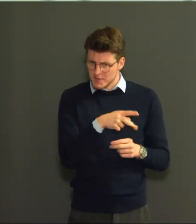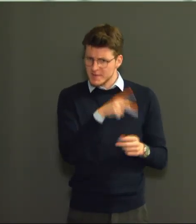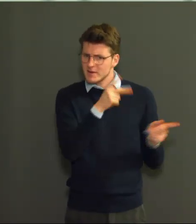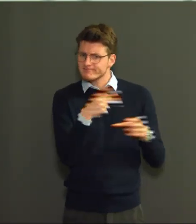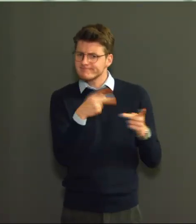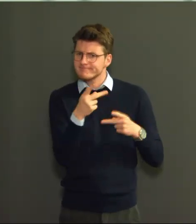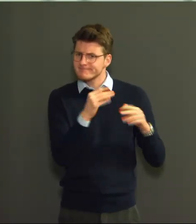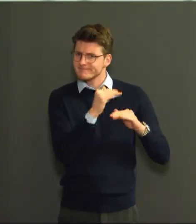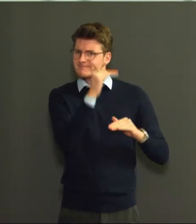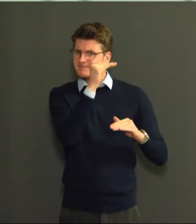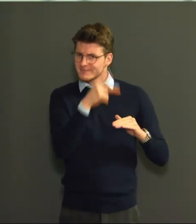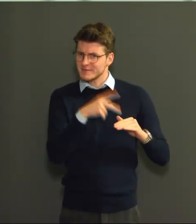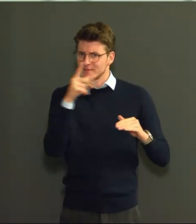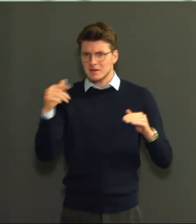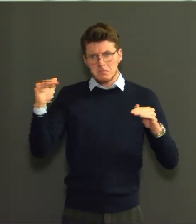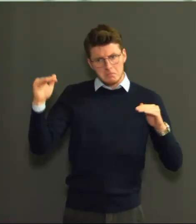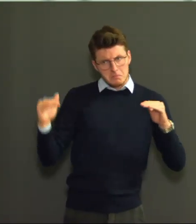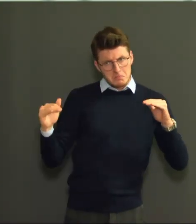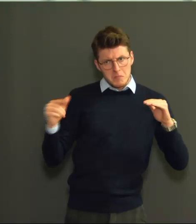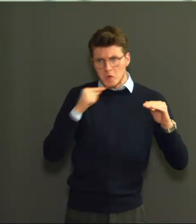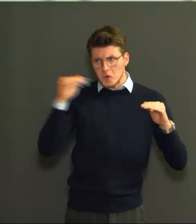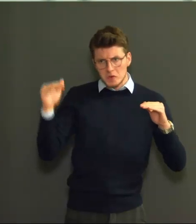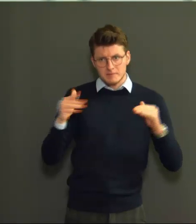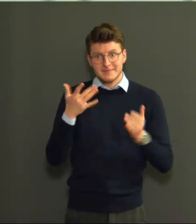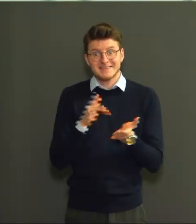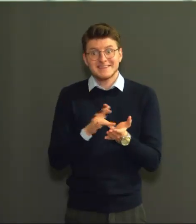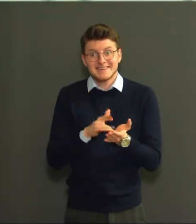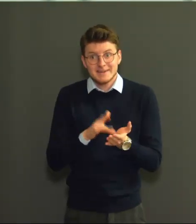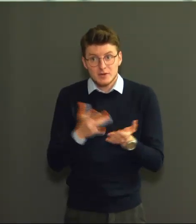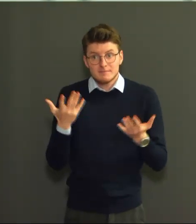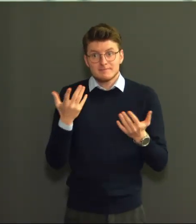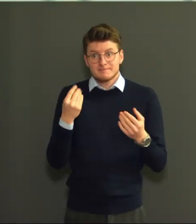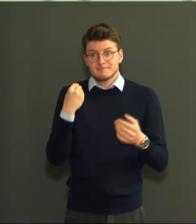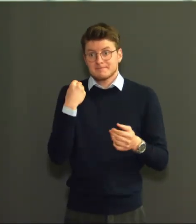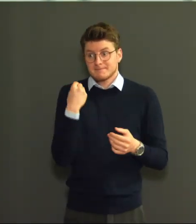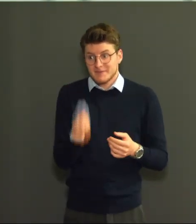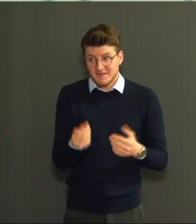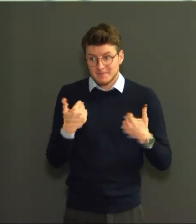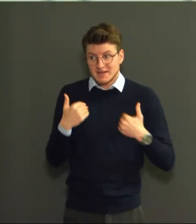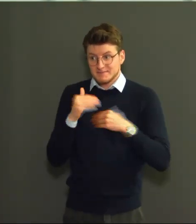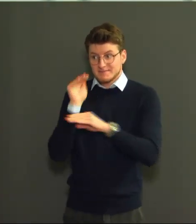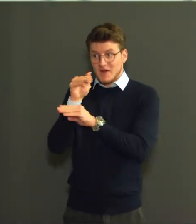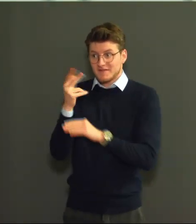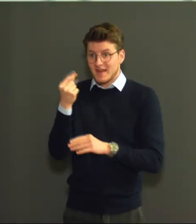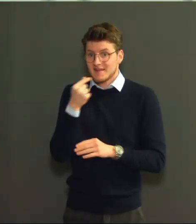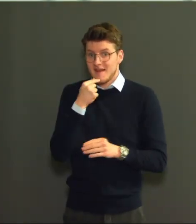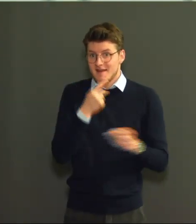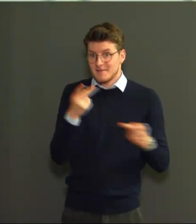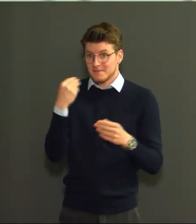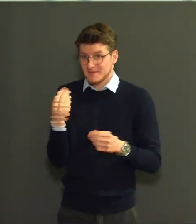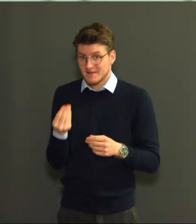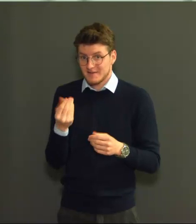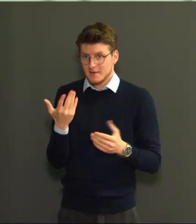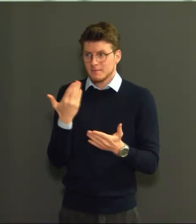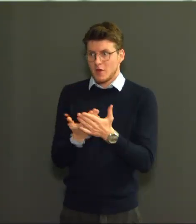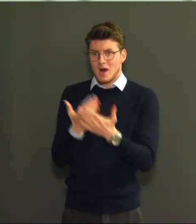plaats omdat er vooral heel weinig 80-plussers nog worden opgenomen in het ziekenhuis. Dit illustreert de uitstekende